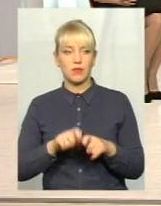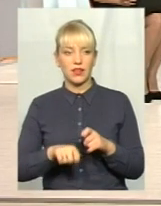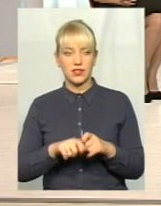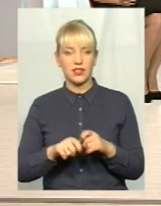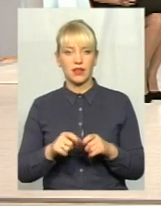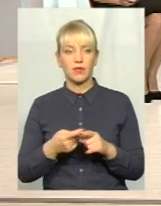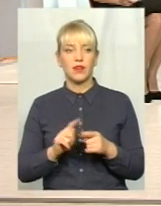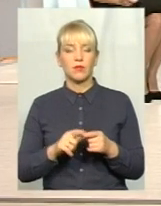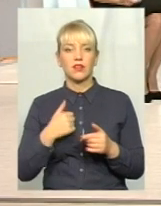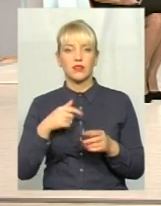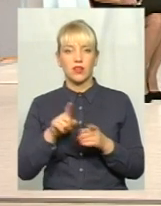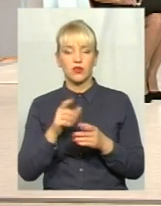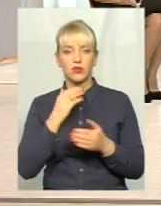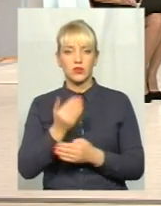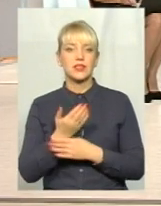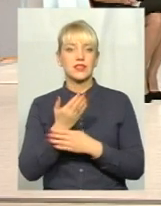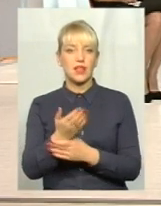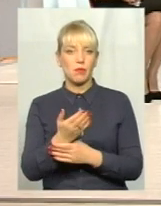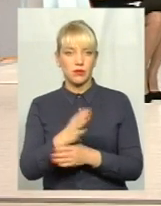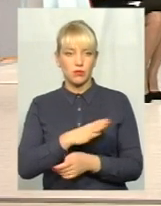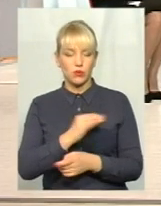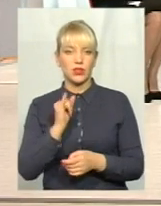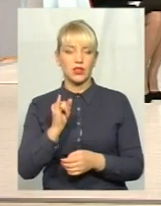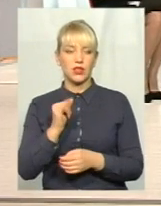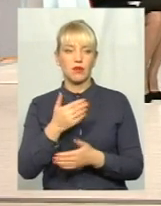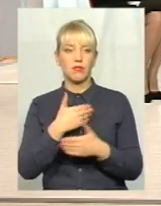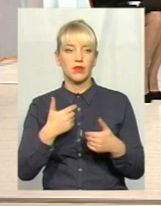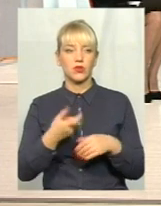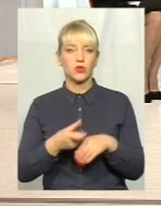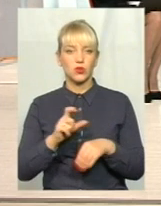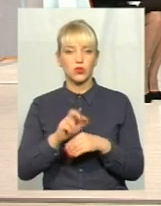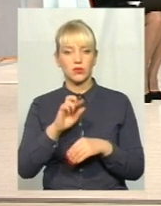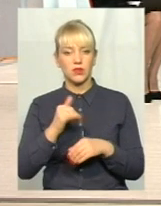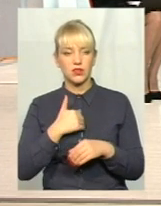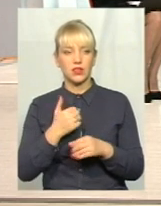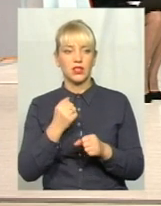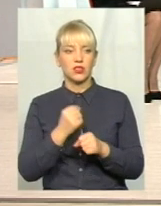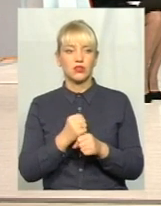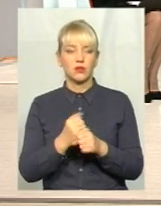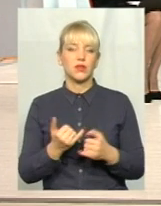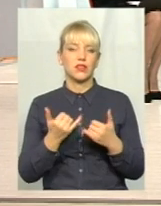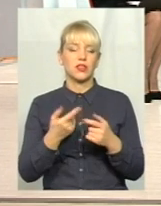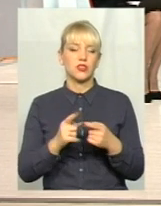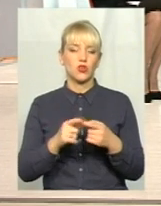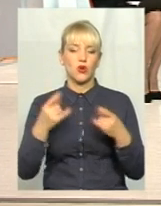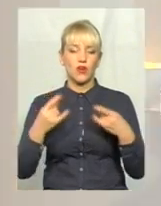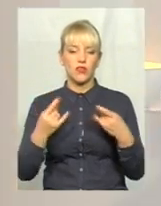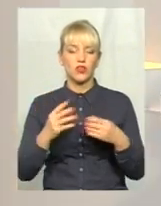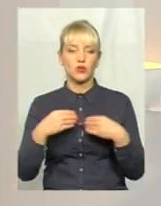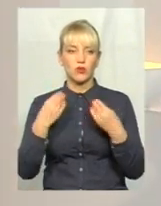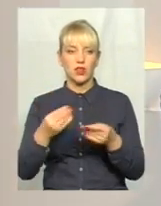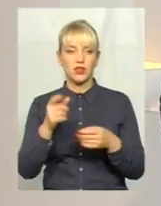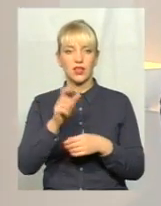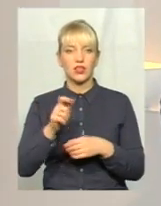Ми також їм надавали запит. Ми, насправді, дуже хотіли для цього ефіру зробити таку витяжку, щоб подати вже глядачу